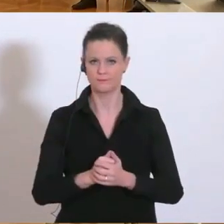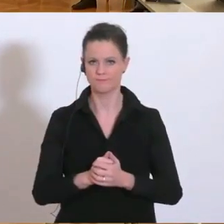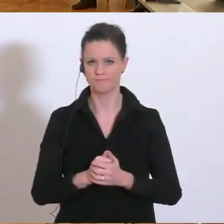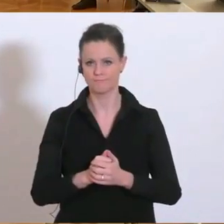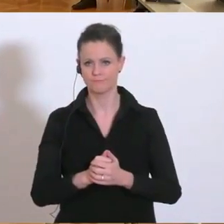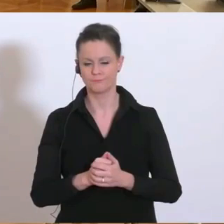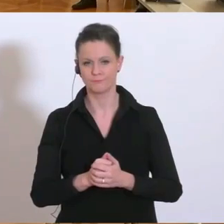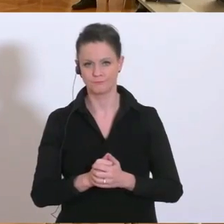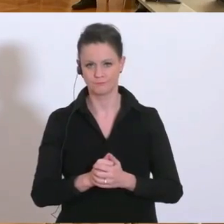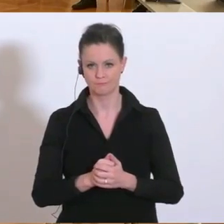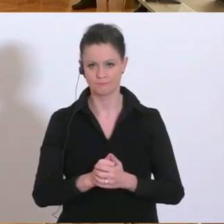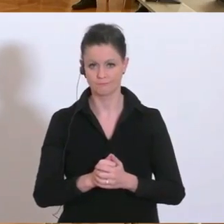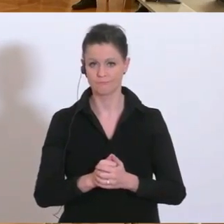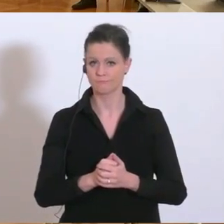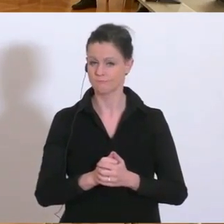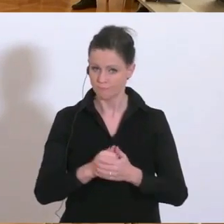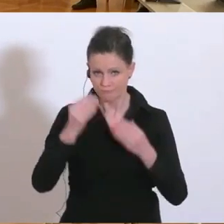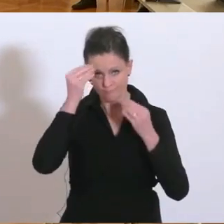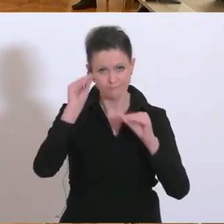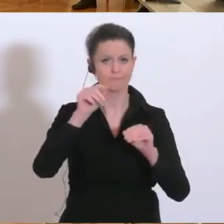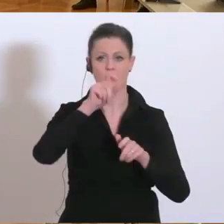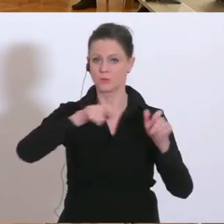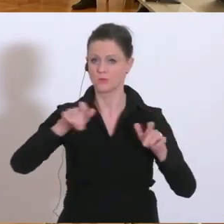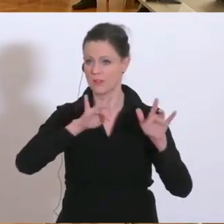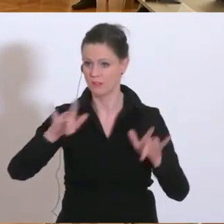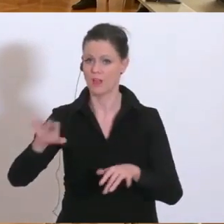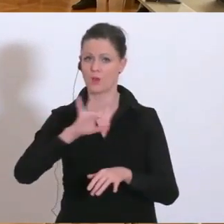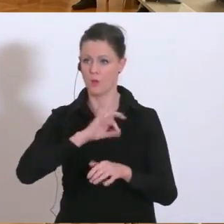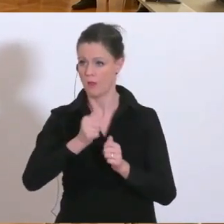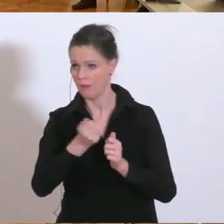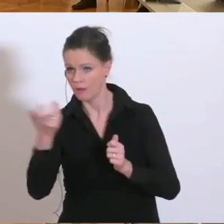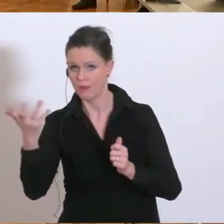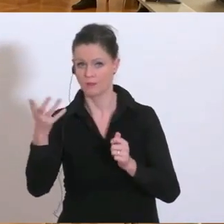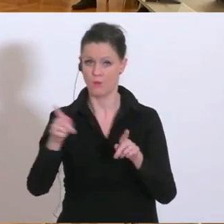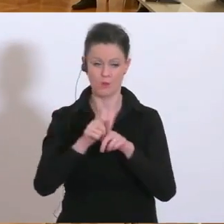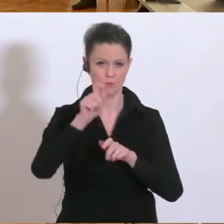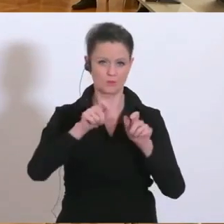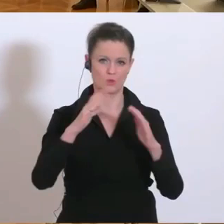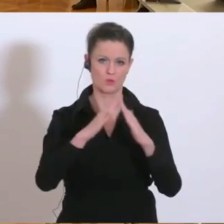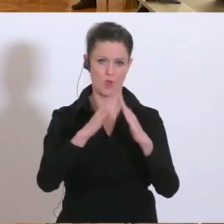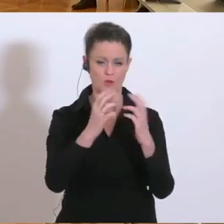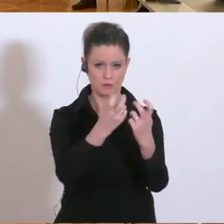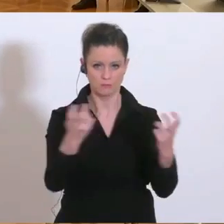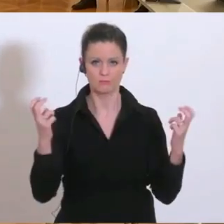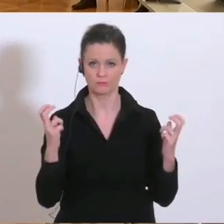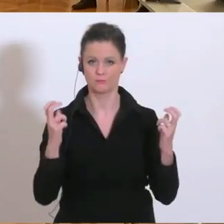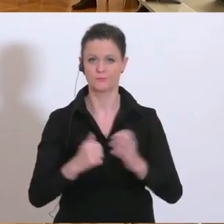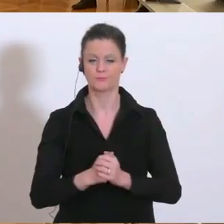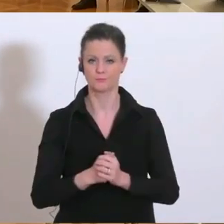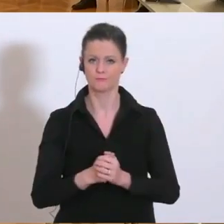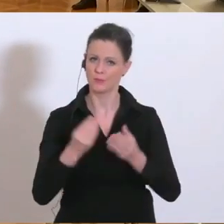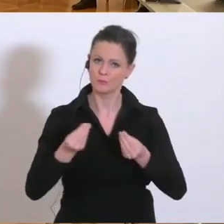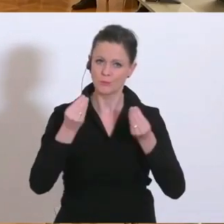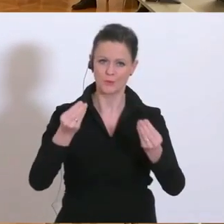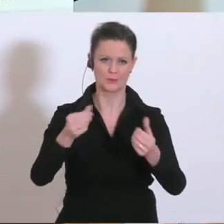anwesende Kollegen und jene, die zu Hause sind. Ich begrüße Sie sehr, sehr